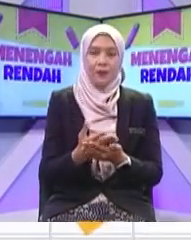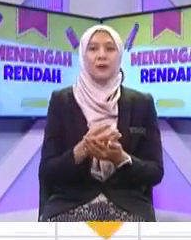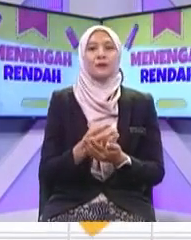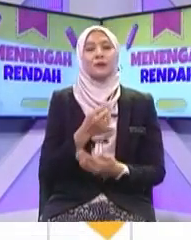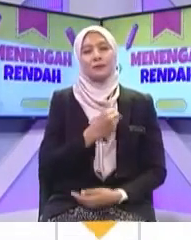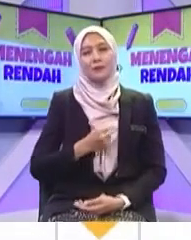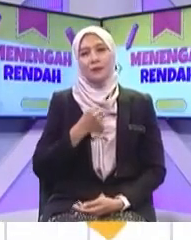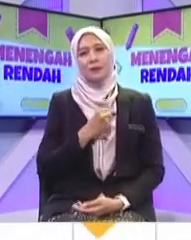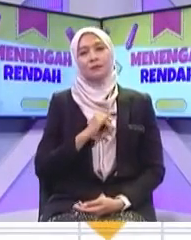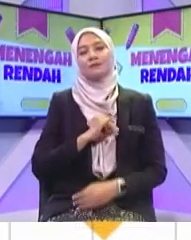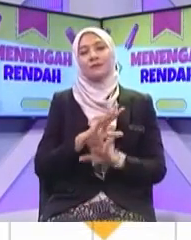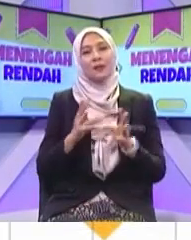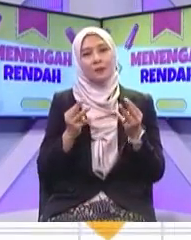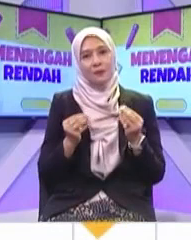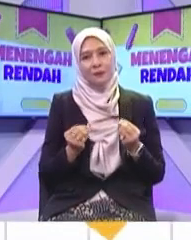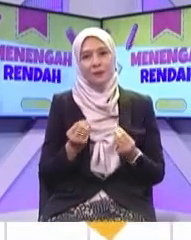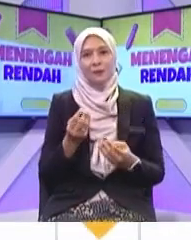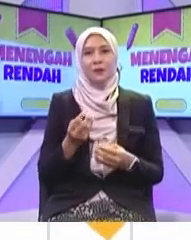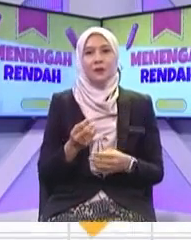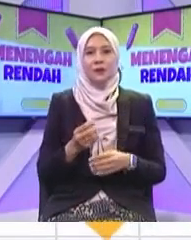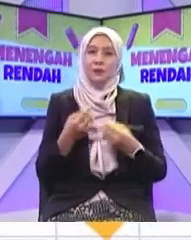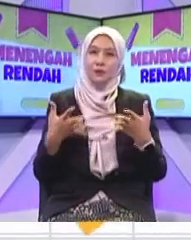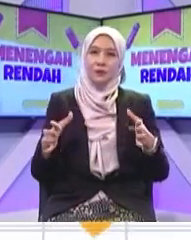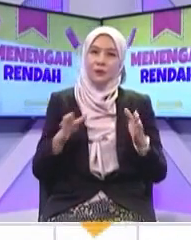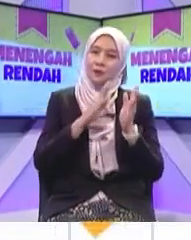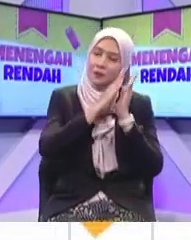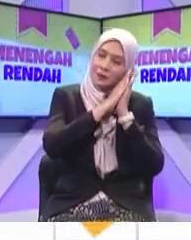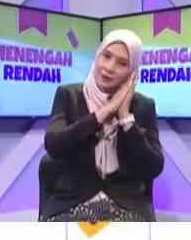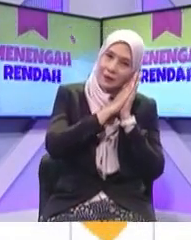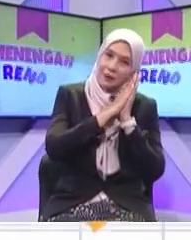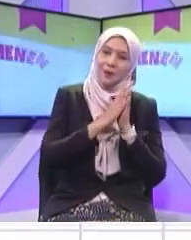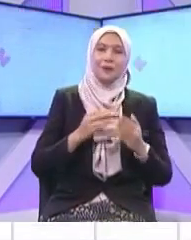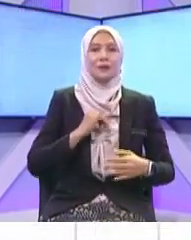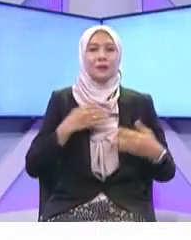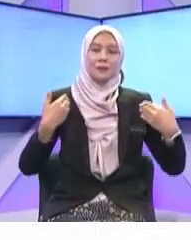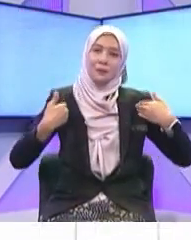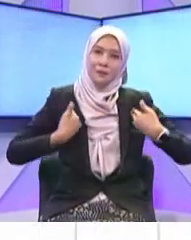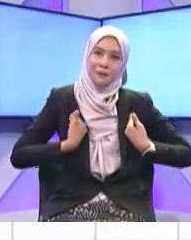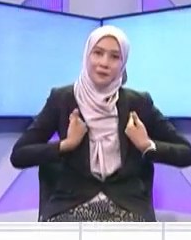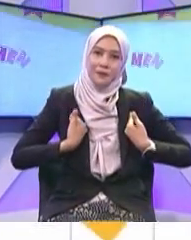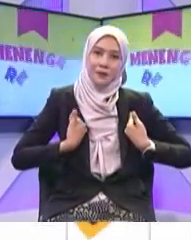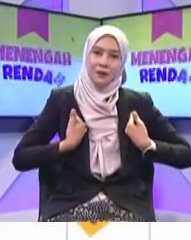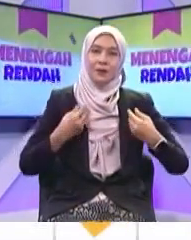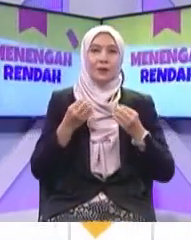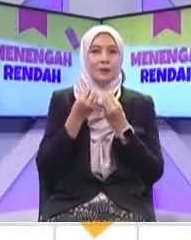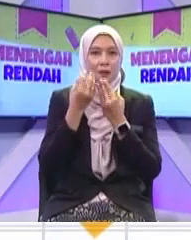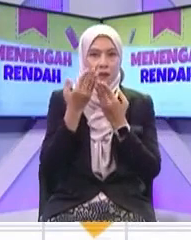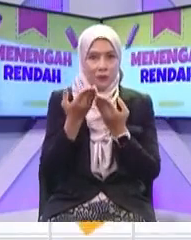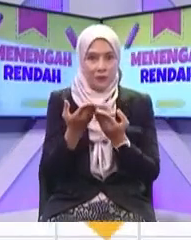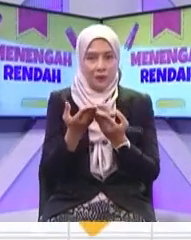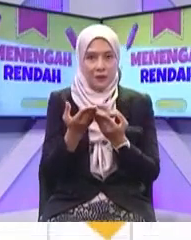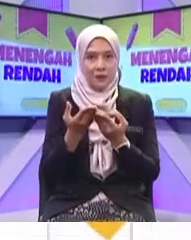maaf saya nak tidur ataupun maaf saya penat hari ini maaf esok saya nak ke sekolah ok gunakan ayat supaya dia tidak